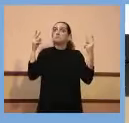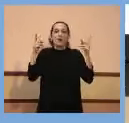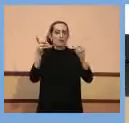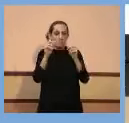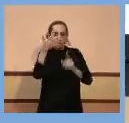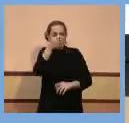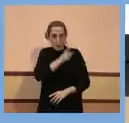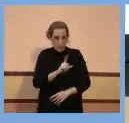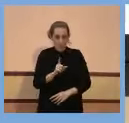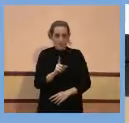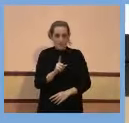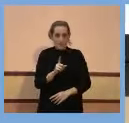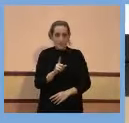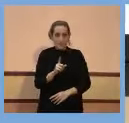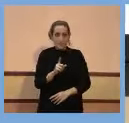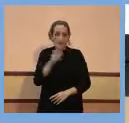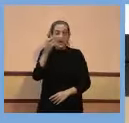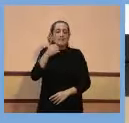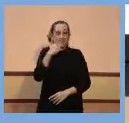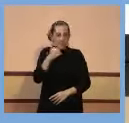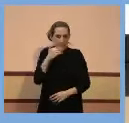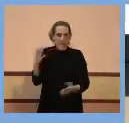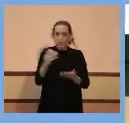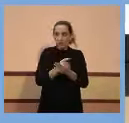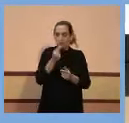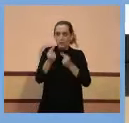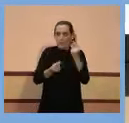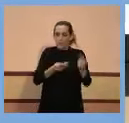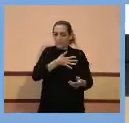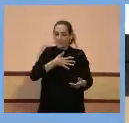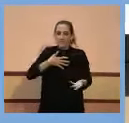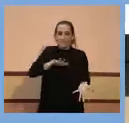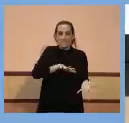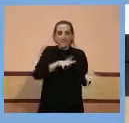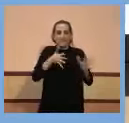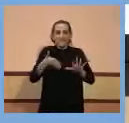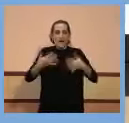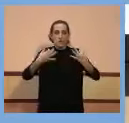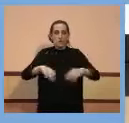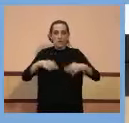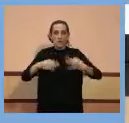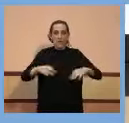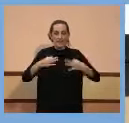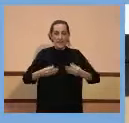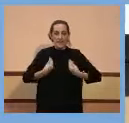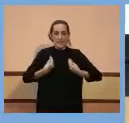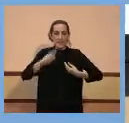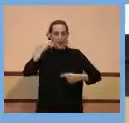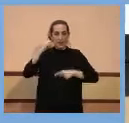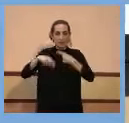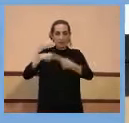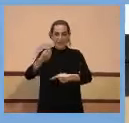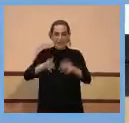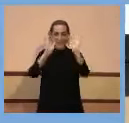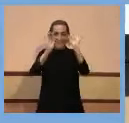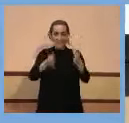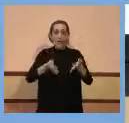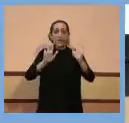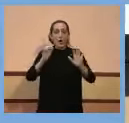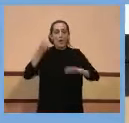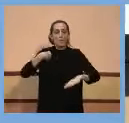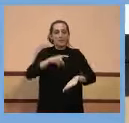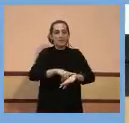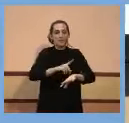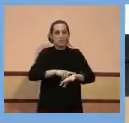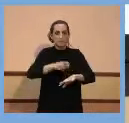tots volem, i cada vegada més, haurem d'anar agafant la normalitat de la vida quotidiana, certament, però a la